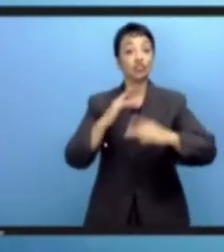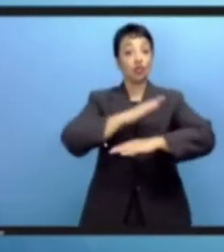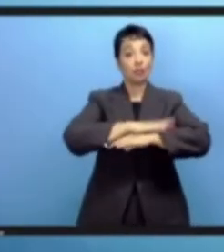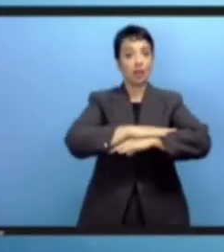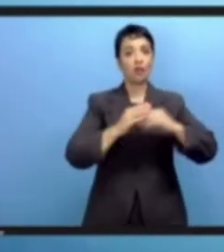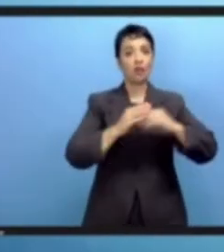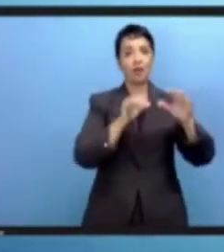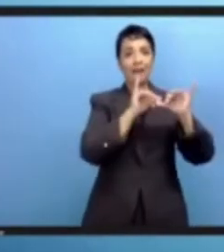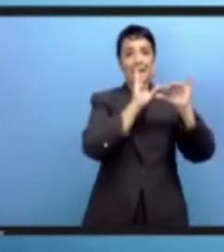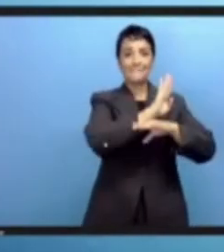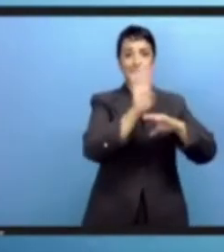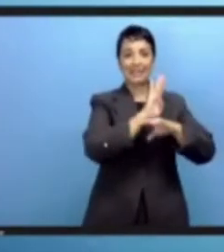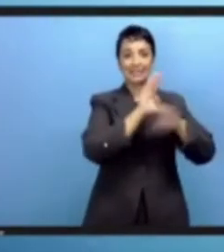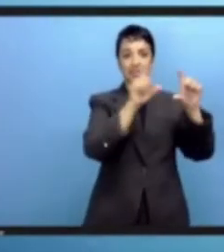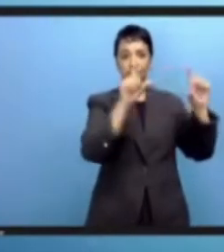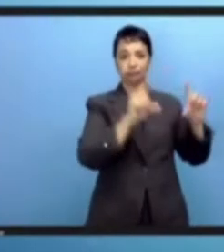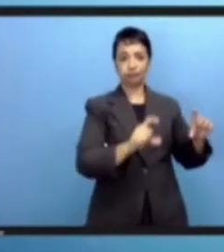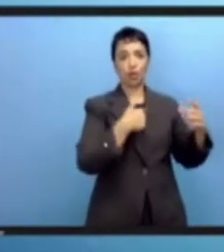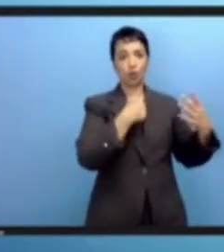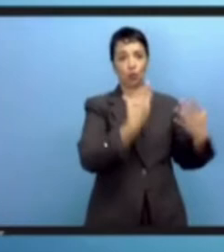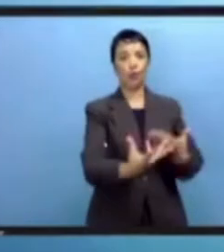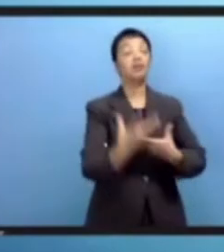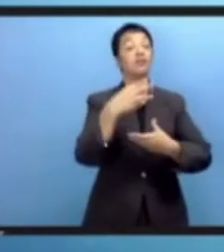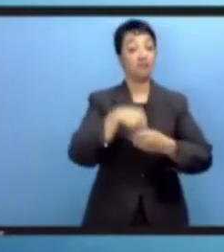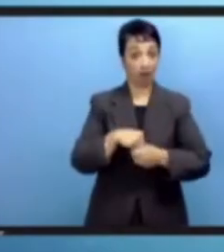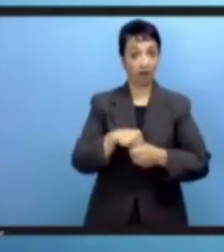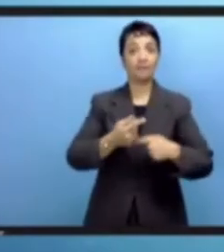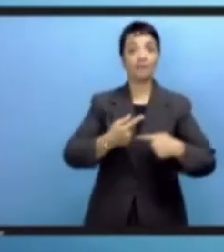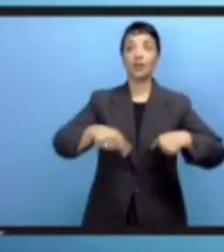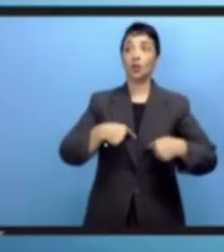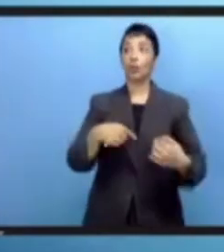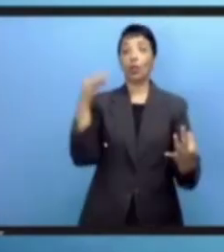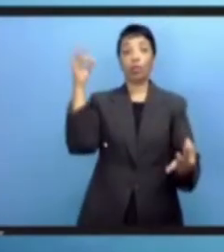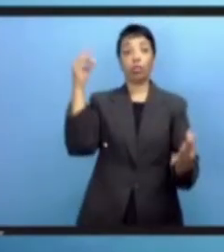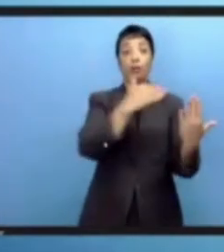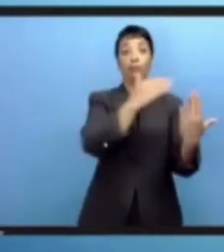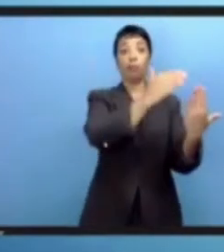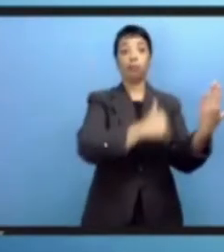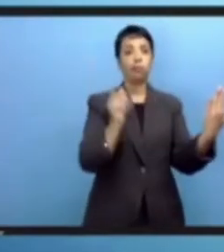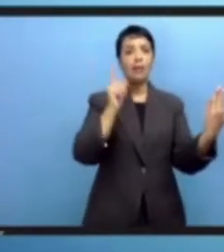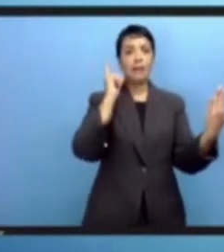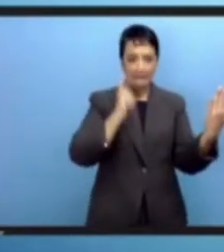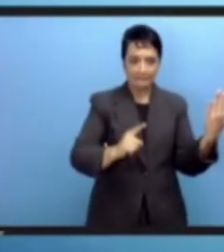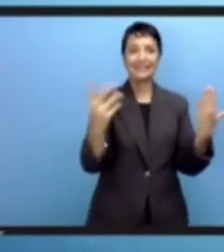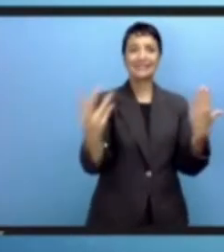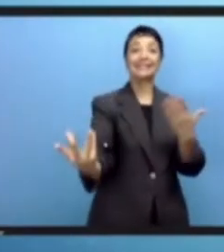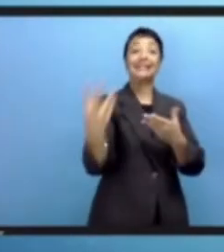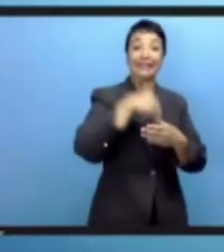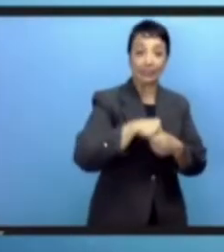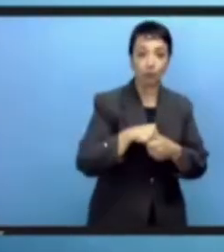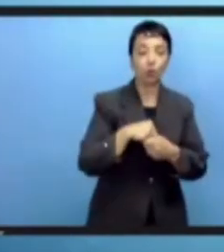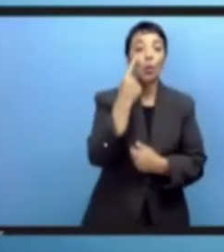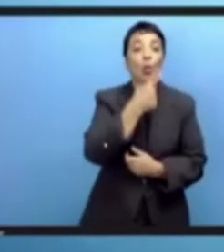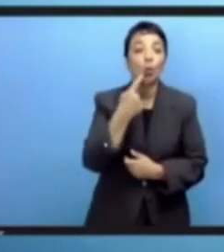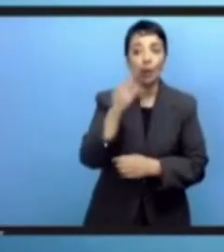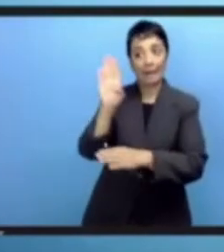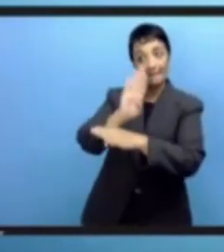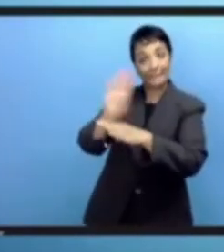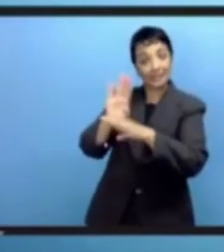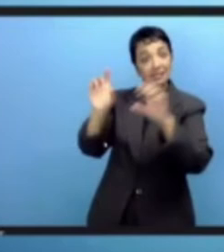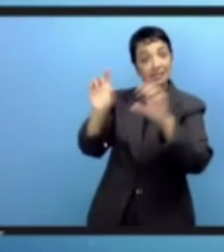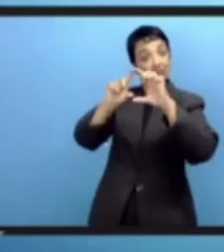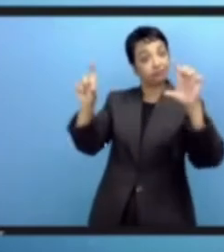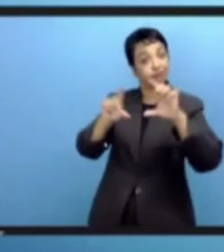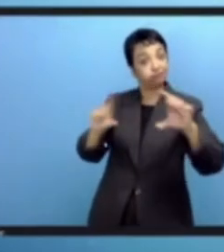ومشغلي خدمة الإنترنت فدون هؤلاء فإن الإعلان سيكون مجرد حبرا على ورق ولكن